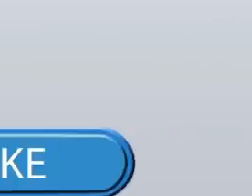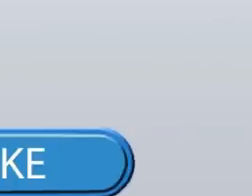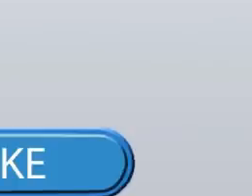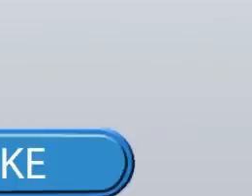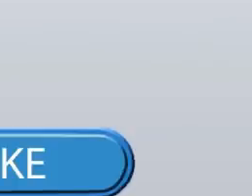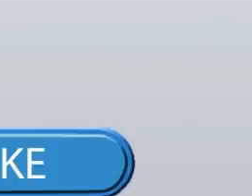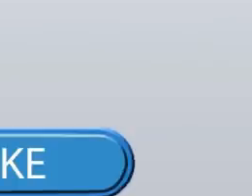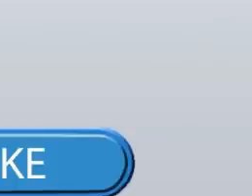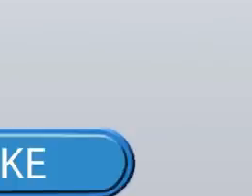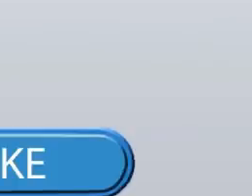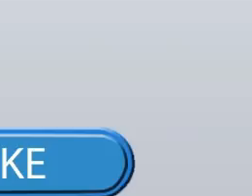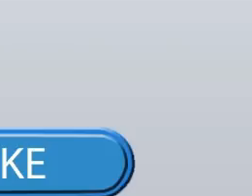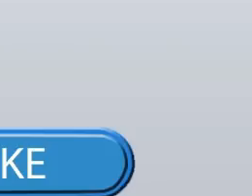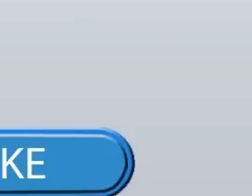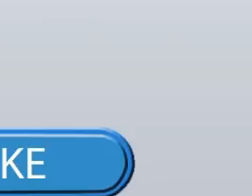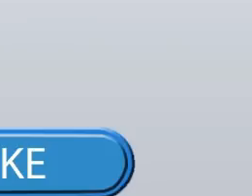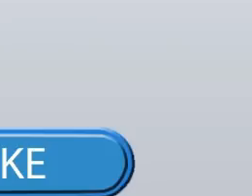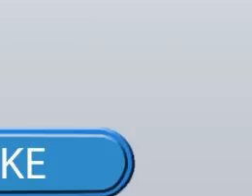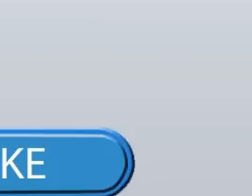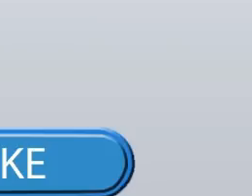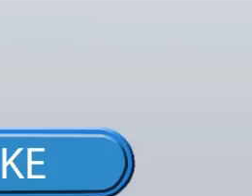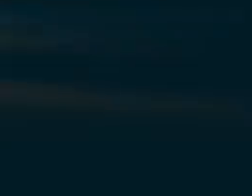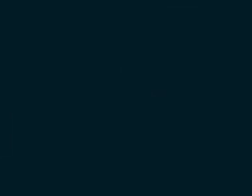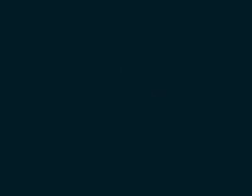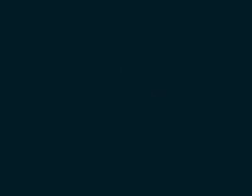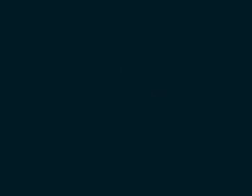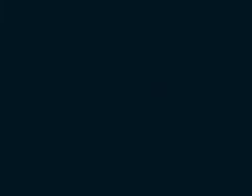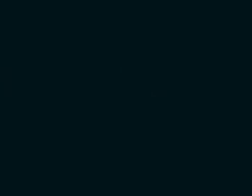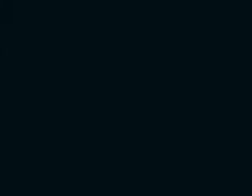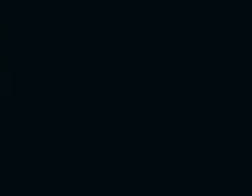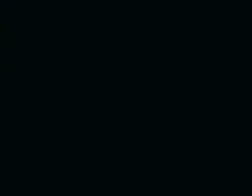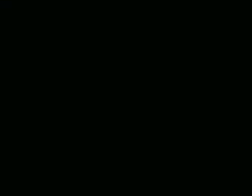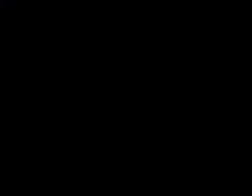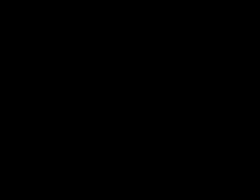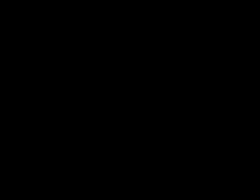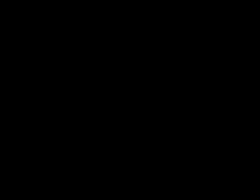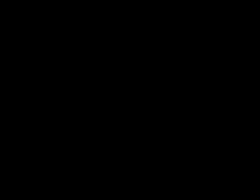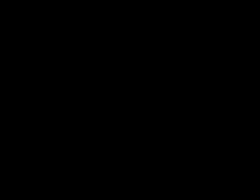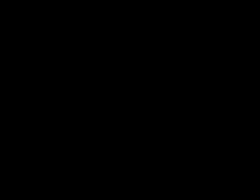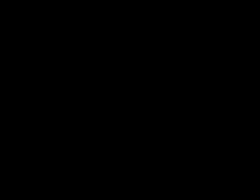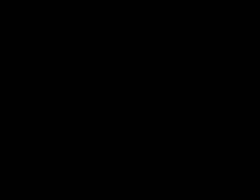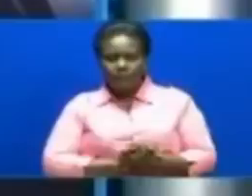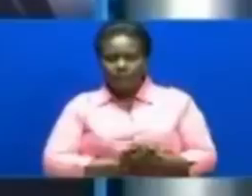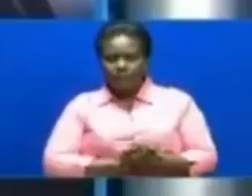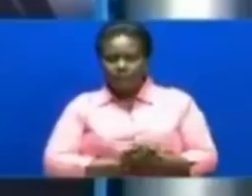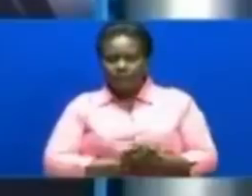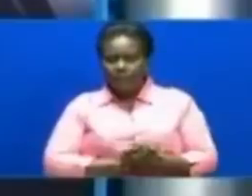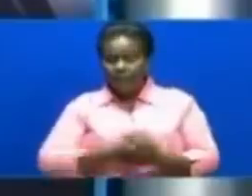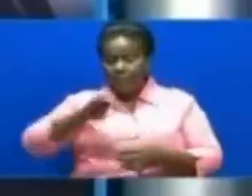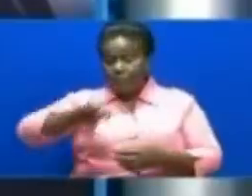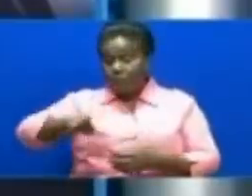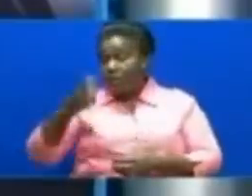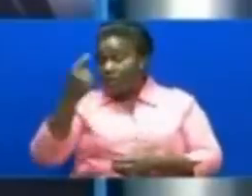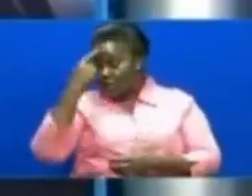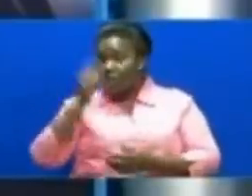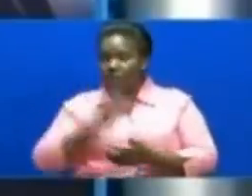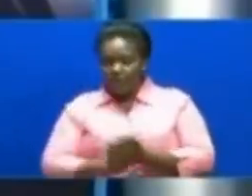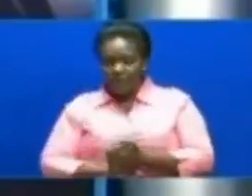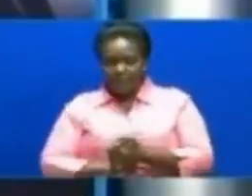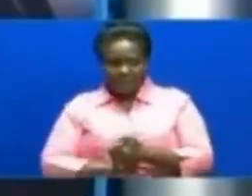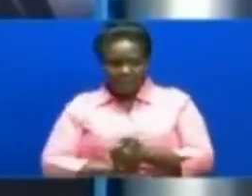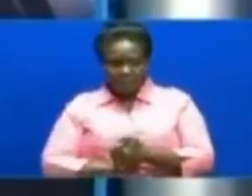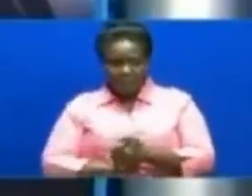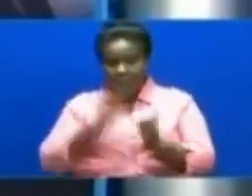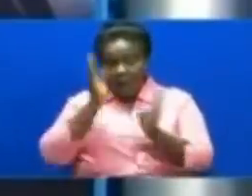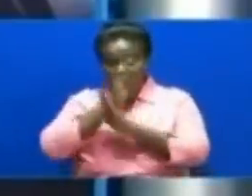siku Usisahao kusubscribe Kisha like na comment Gili Boni Online TV Upepo wa kuhamahama kwa na